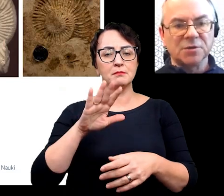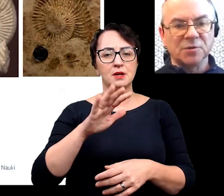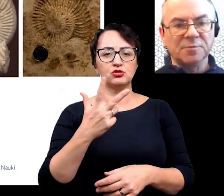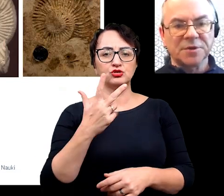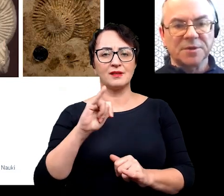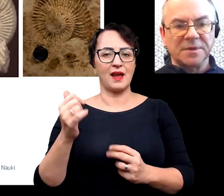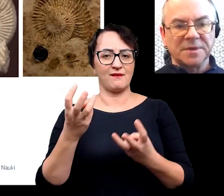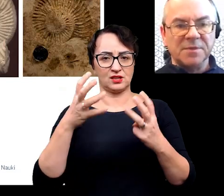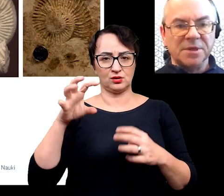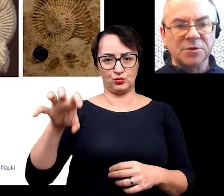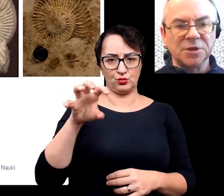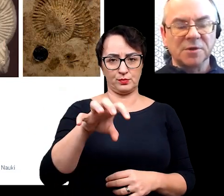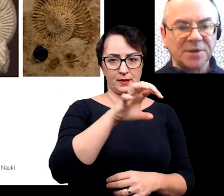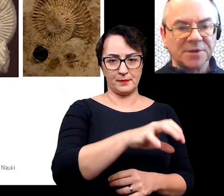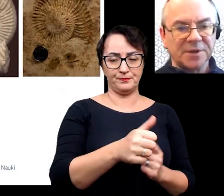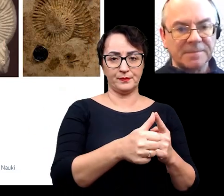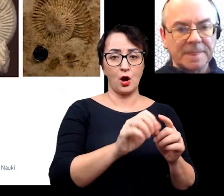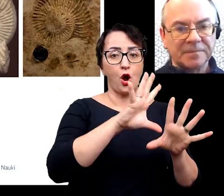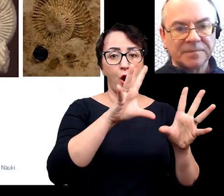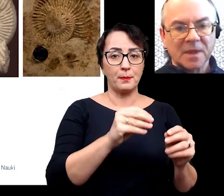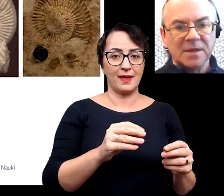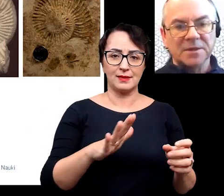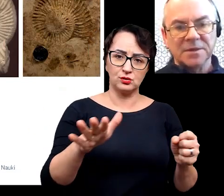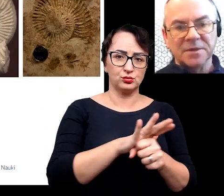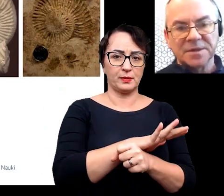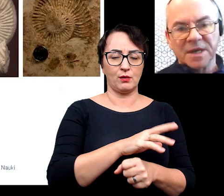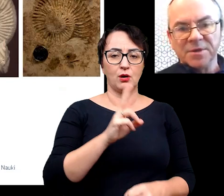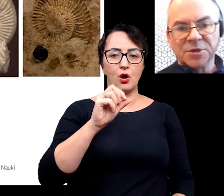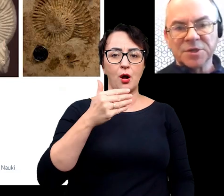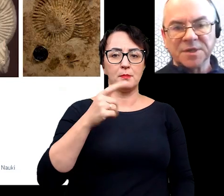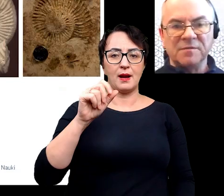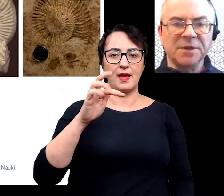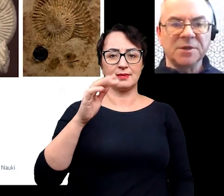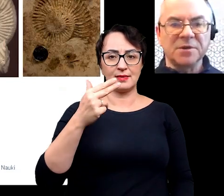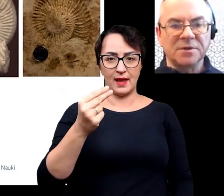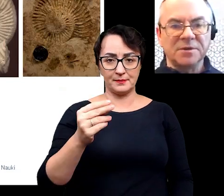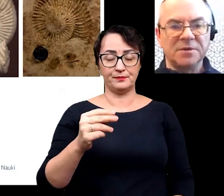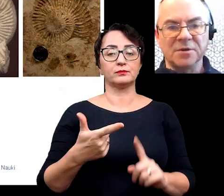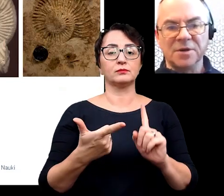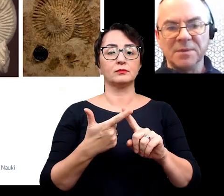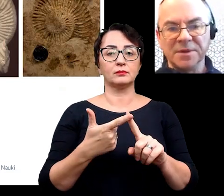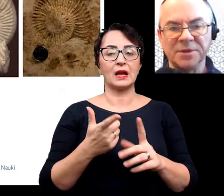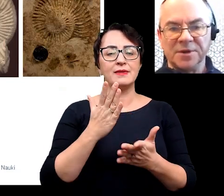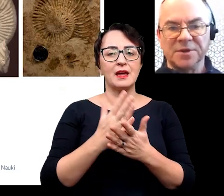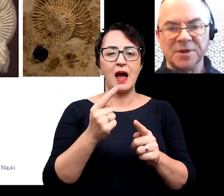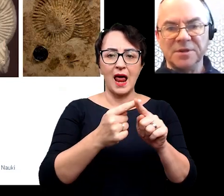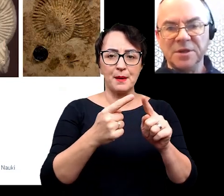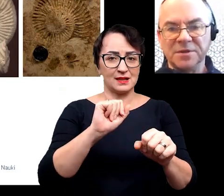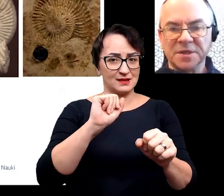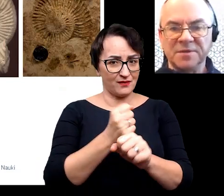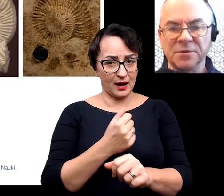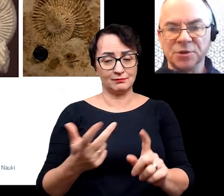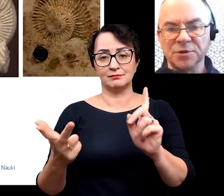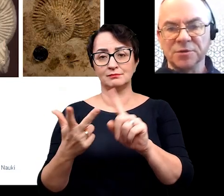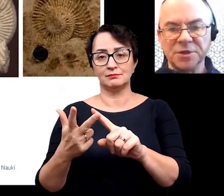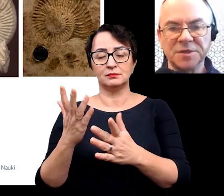najważniejszych grup. To są skamieniałości kompletne, skamieniałości zachowane tylko jako elementy twarde